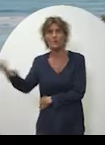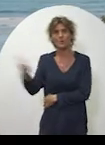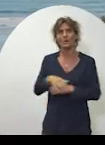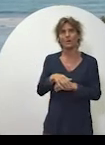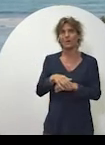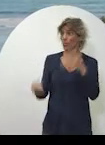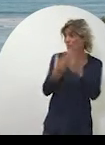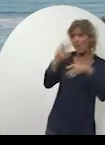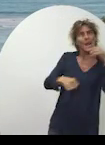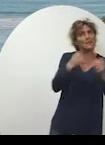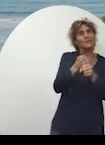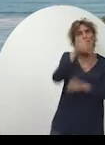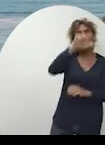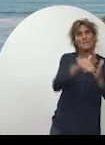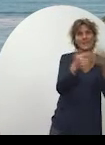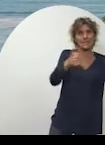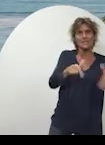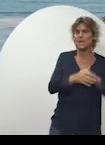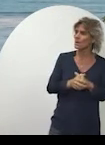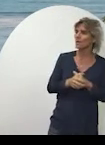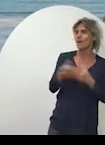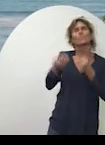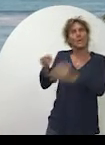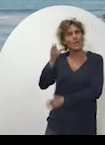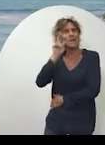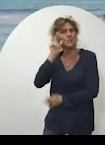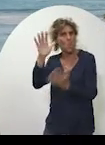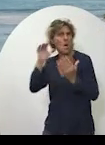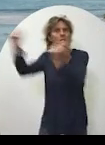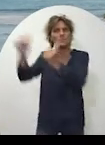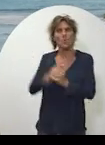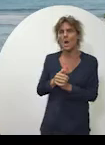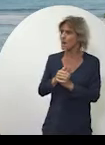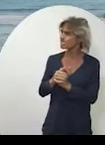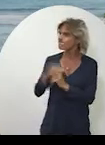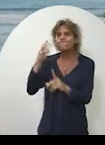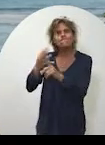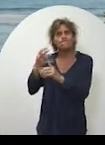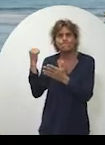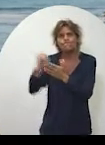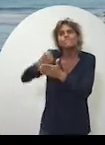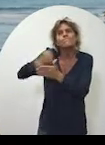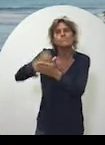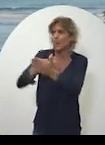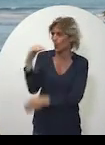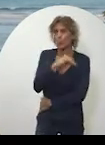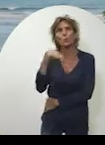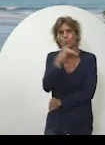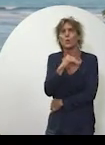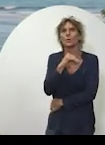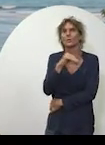Que cette nouvelle année 2017 leur donne des raisons d'espérer, de relever les défis les plus urgents